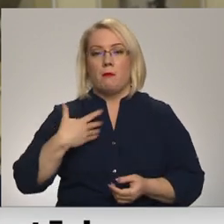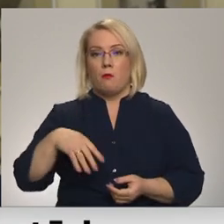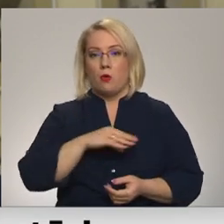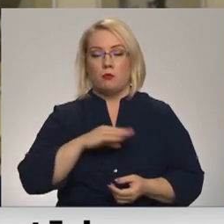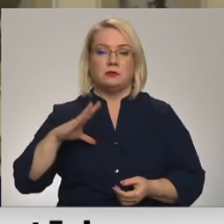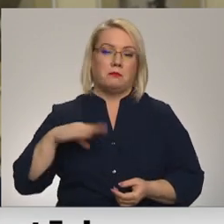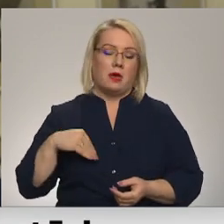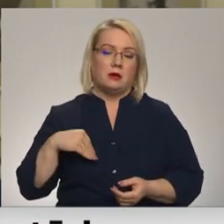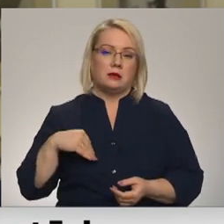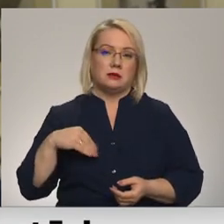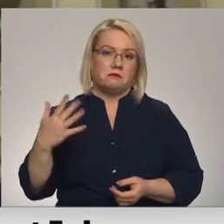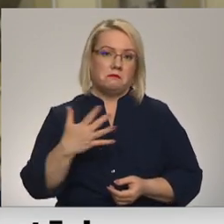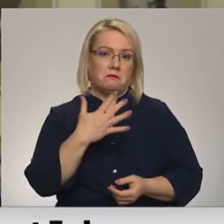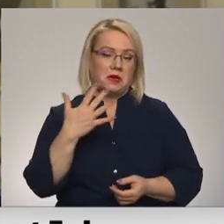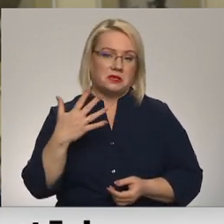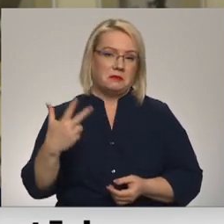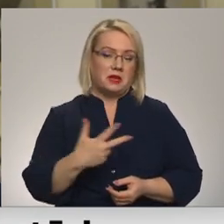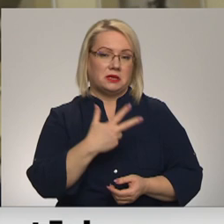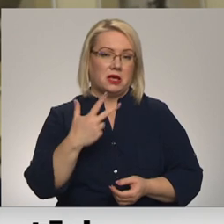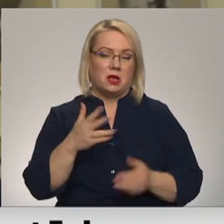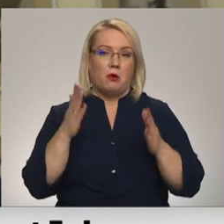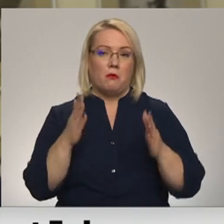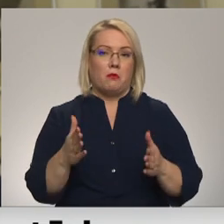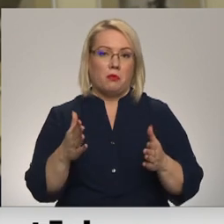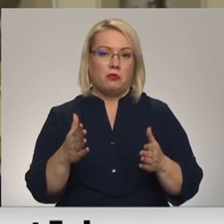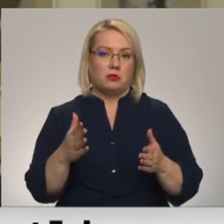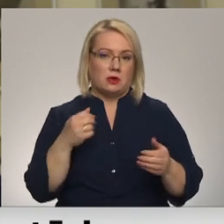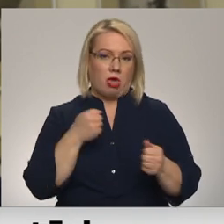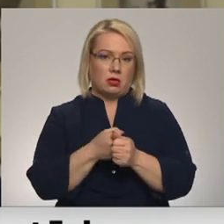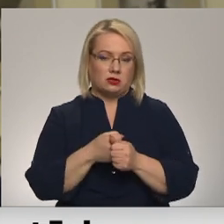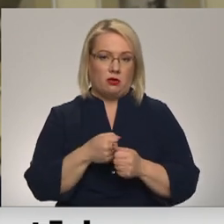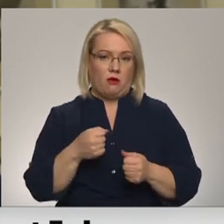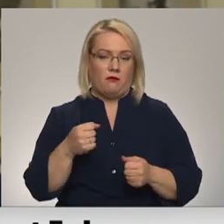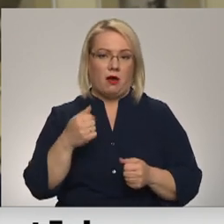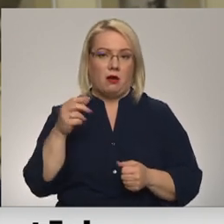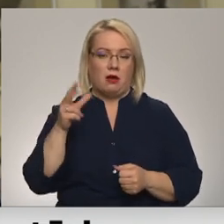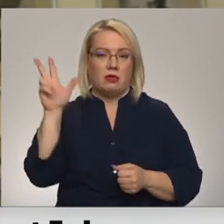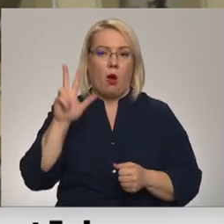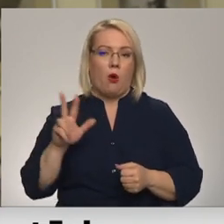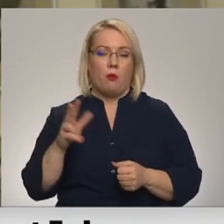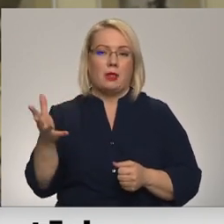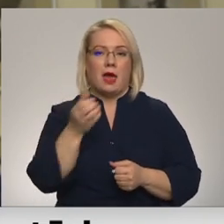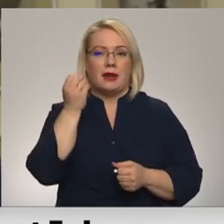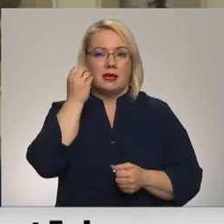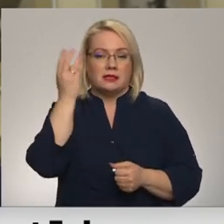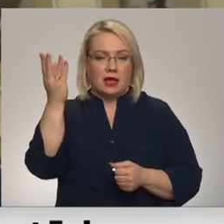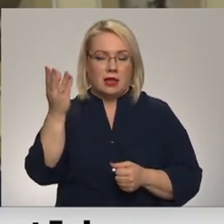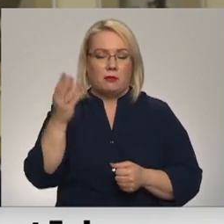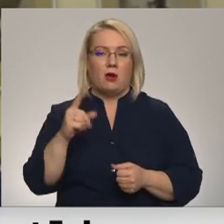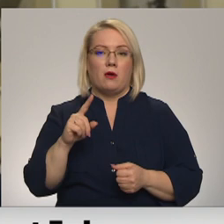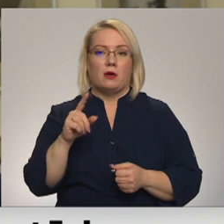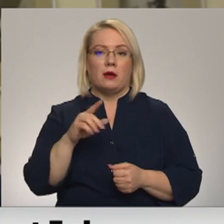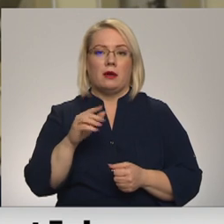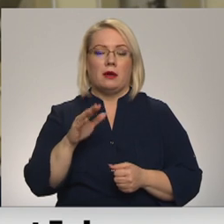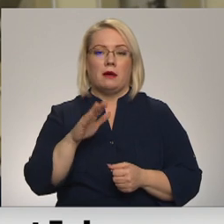5-3 gadiem tur būs katastrofa Daugavpili ar izglītību. Tāpēc, ka vispirna skolas